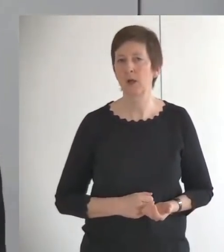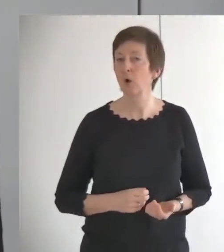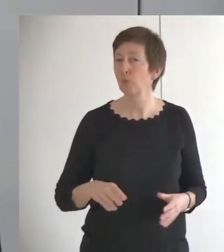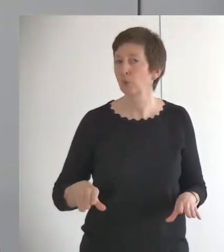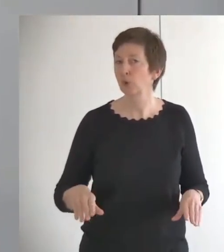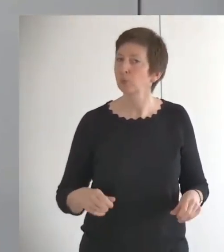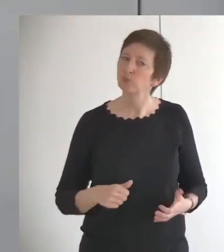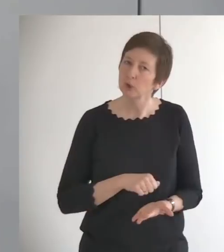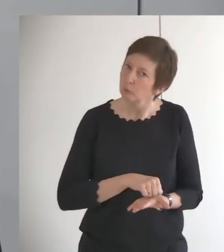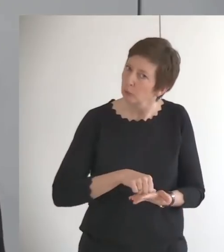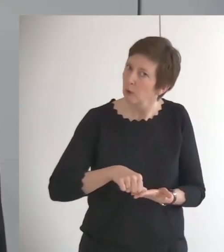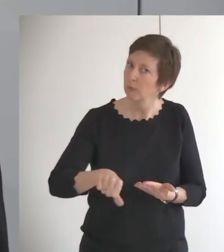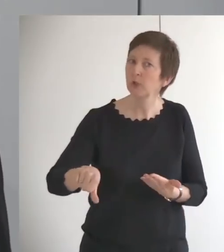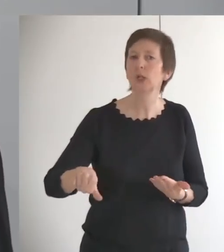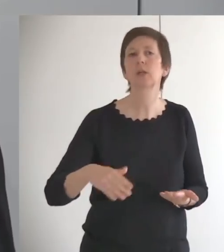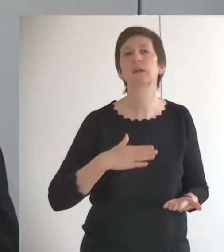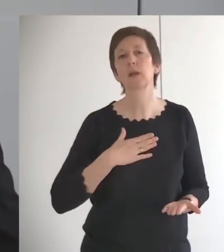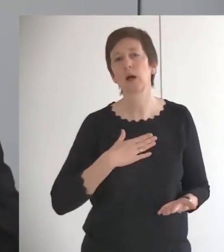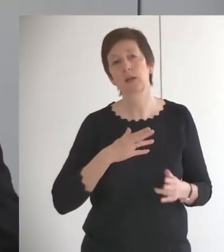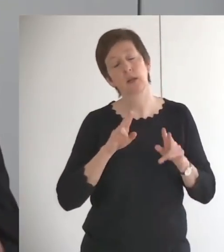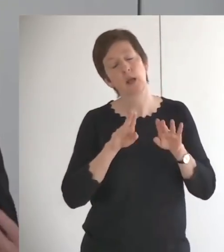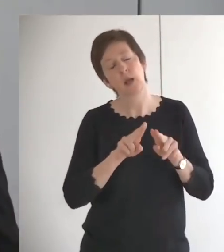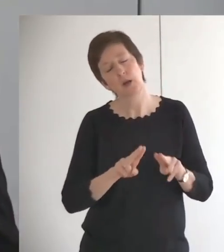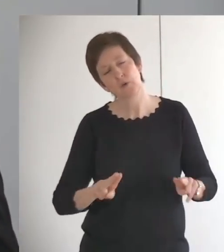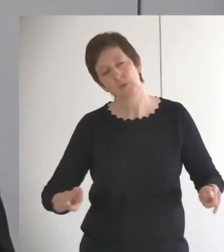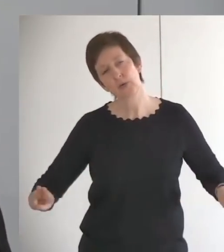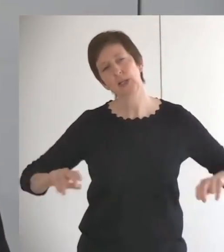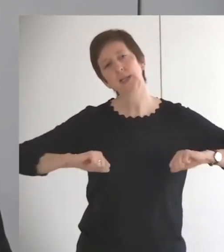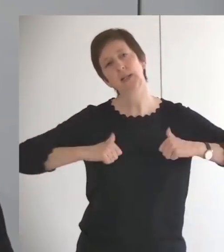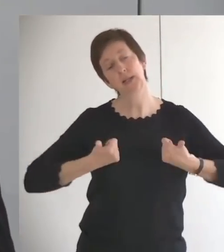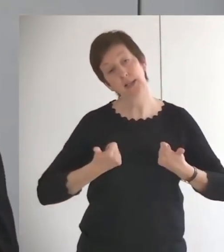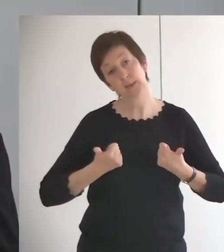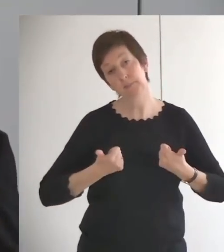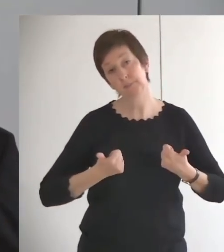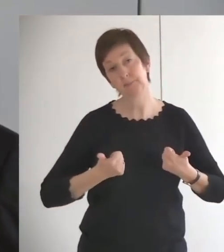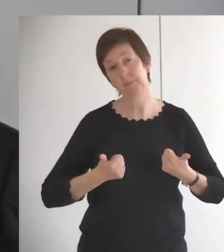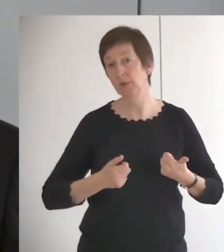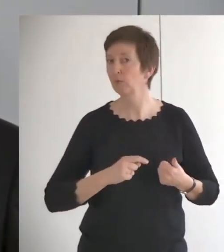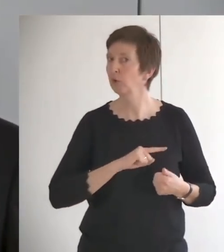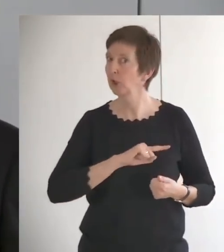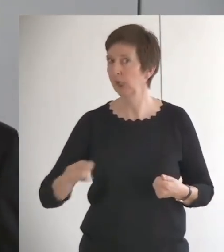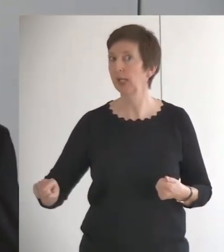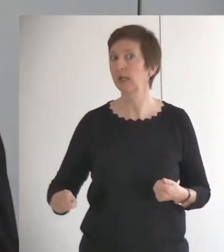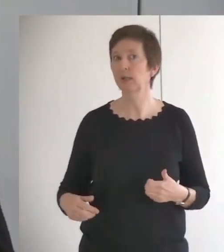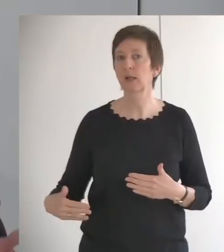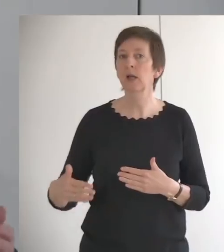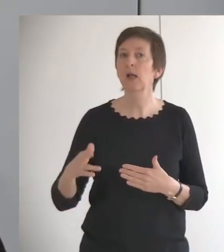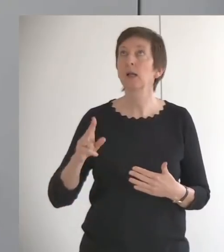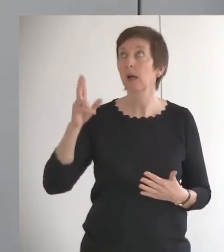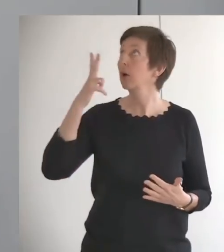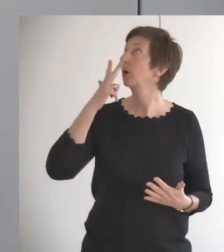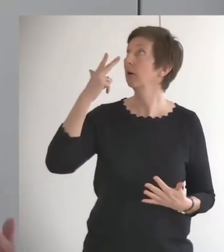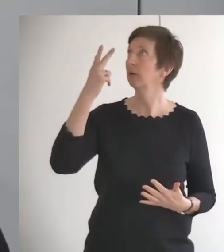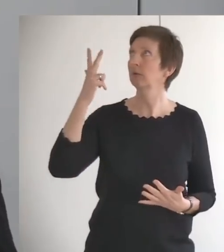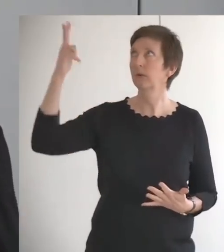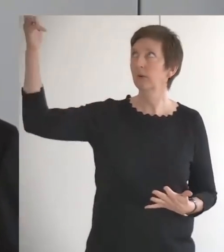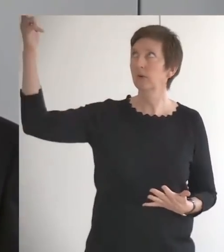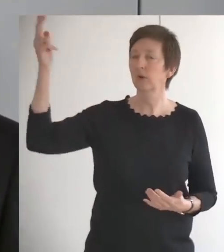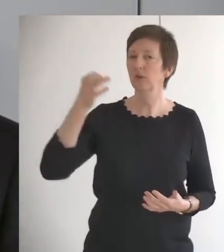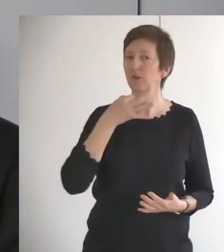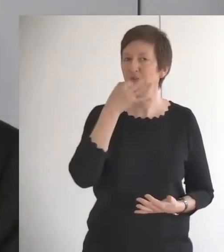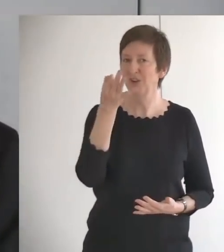Auskommen hatten, offensichtlich auch im Frieden lebten, ja, wo sie auch nicht nach Gott fragten. Sie hatten das nicht nötig, die Menschen,